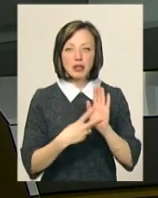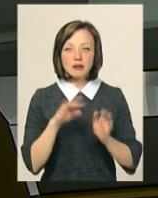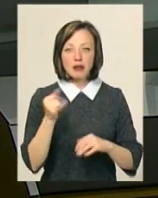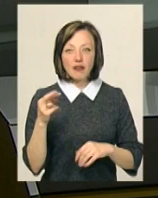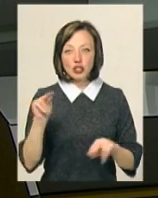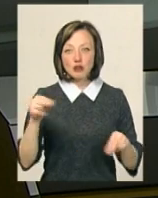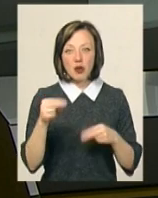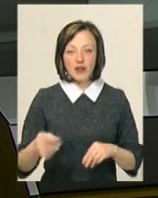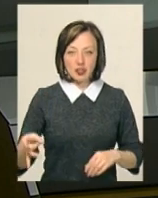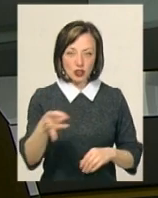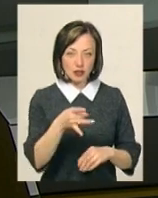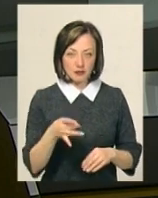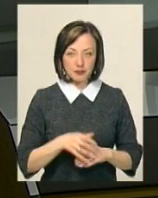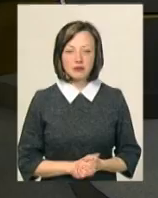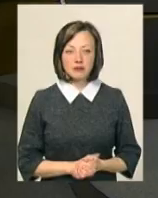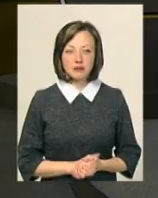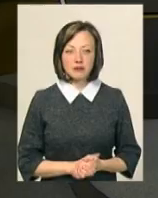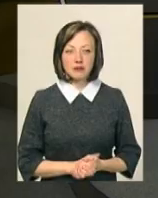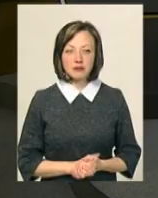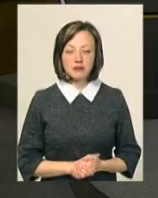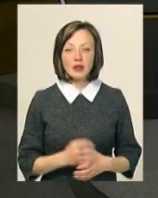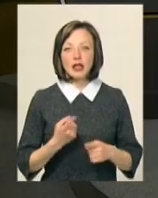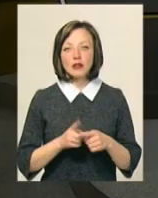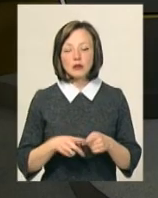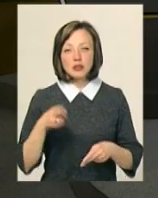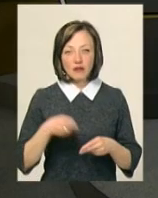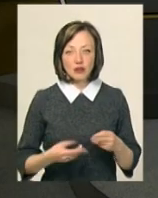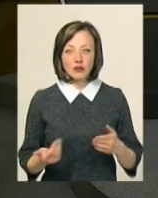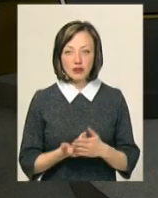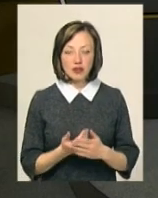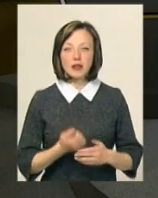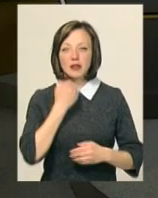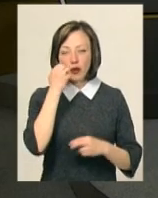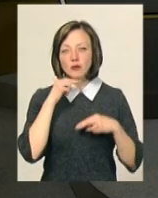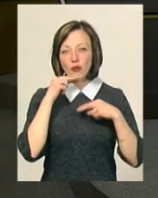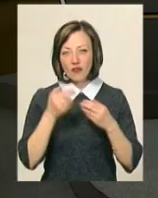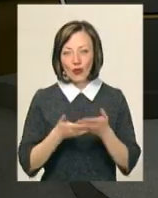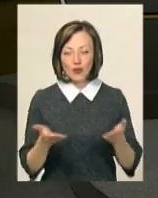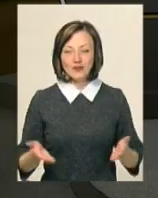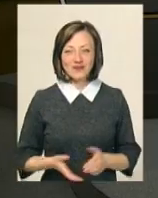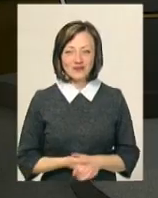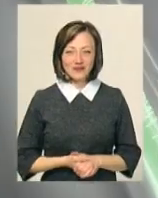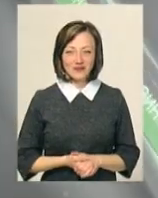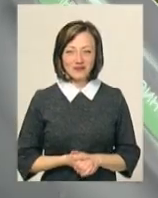на Чемеровеччині, каже Олександра Пукас. На цьому ми завершуємо випуск. Дякуємо вам за увагу!